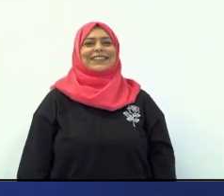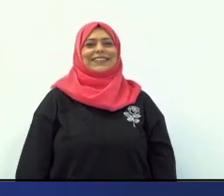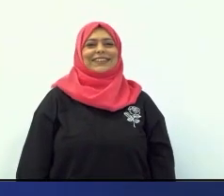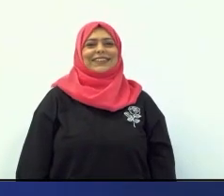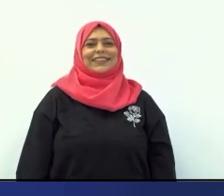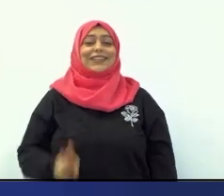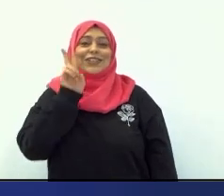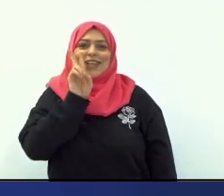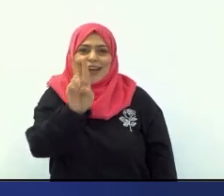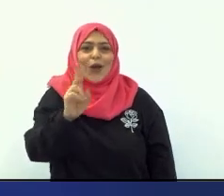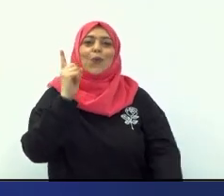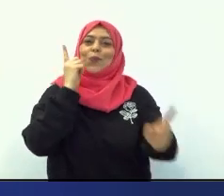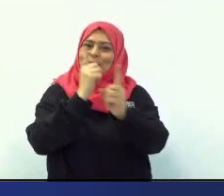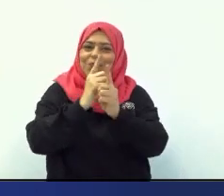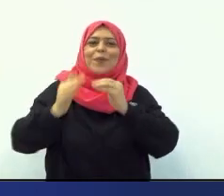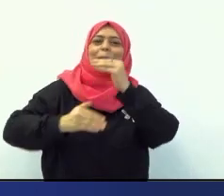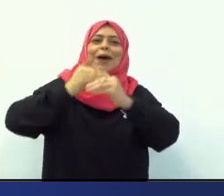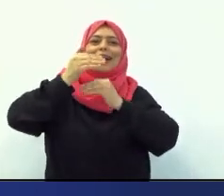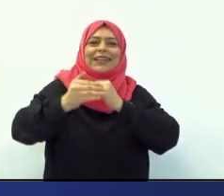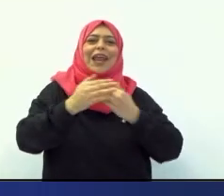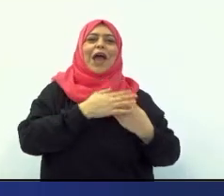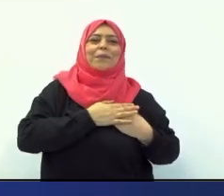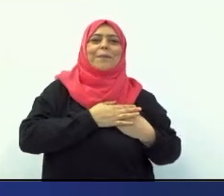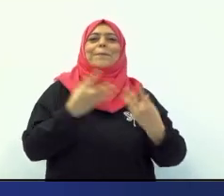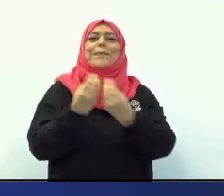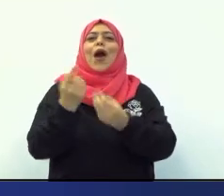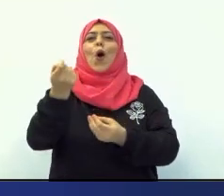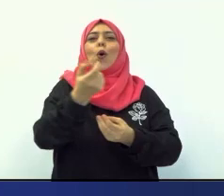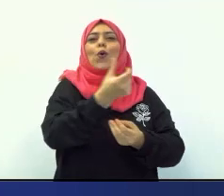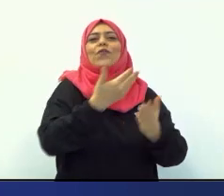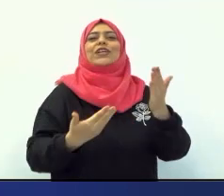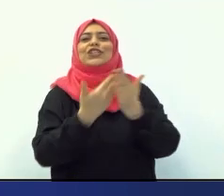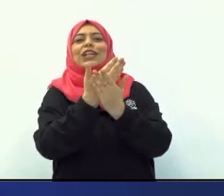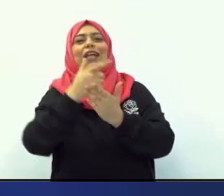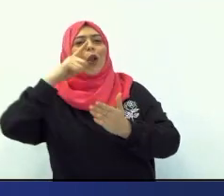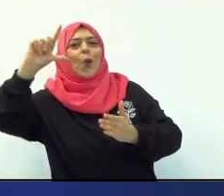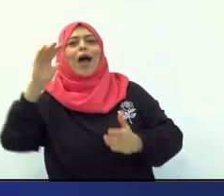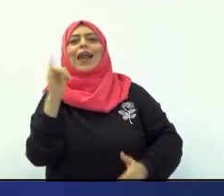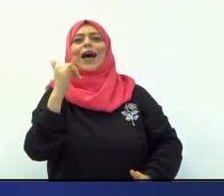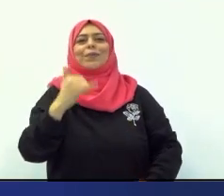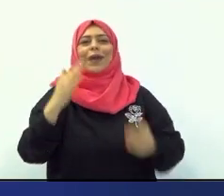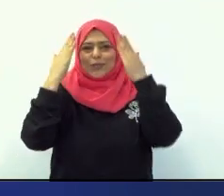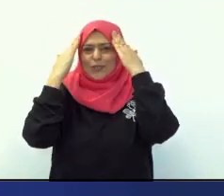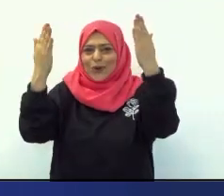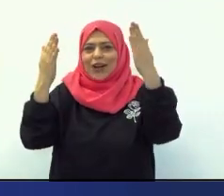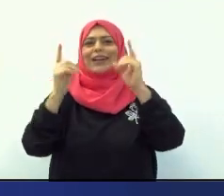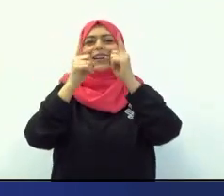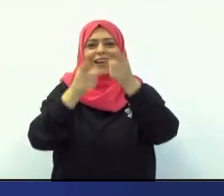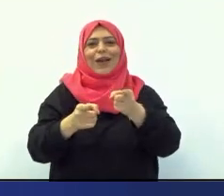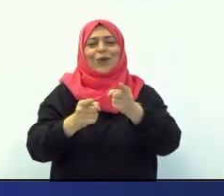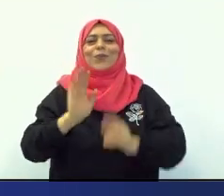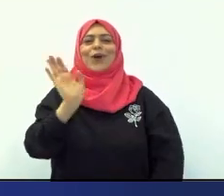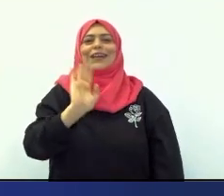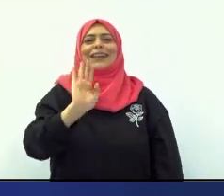سنراكم إن شاء الله لاحقا يا أحبابي مع حروف جديدة من حروف لغتنا العربية شكرا لحسن استماعكم